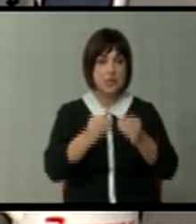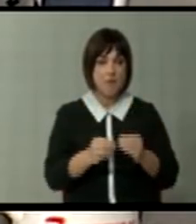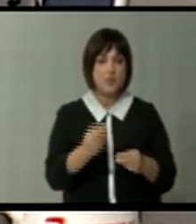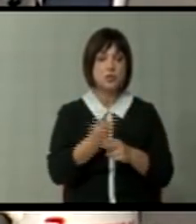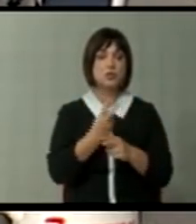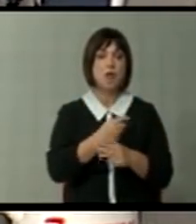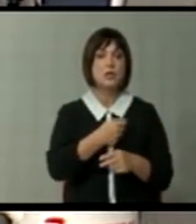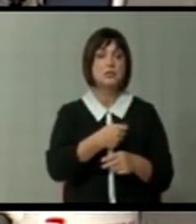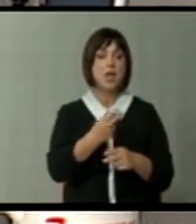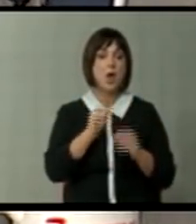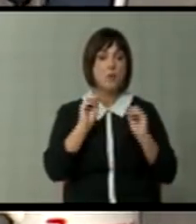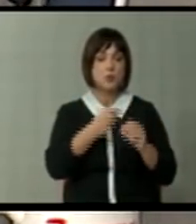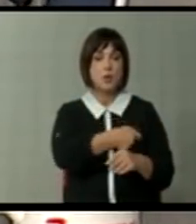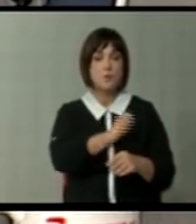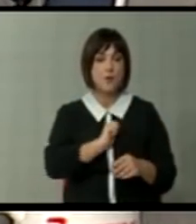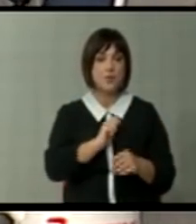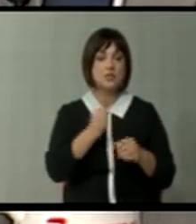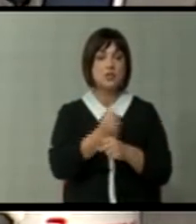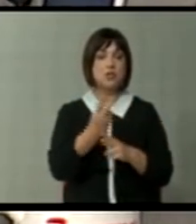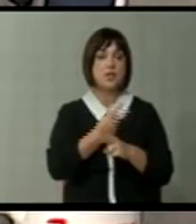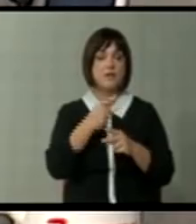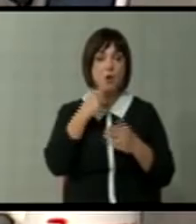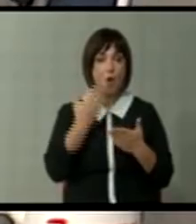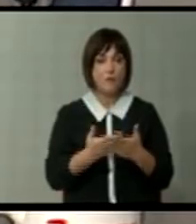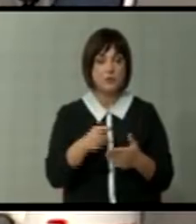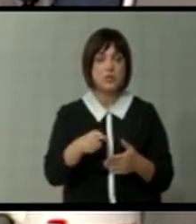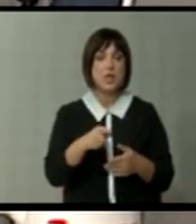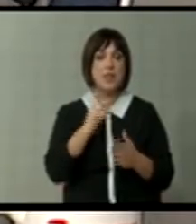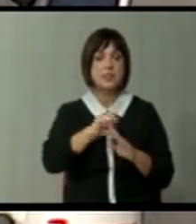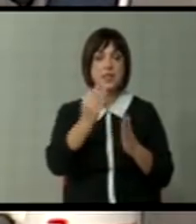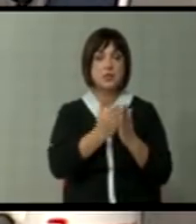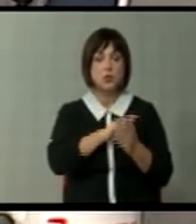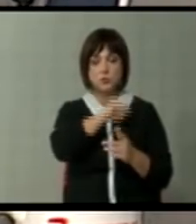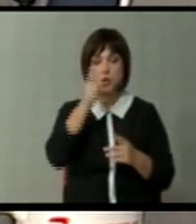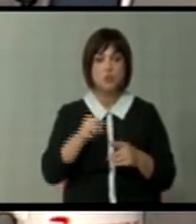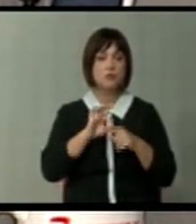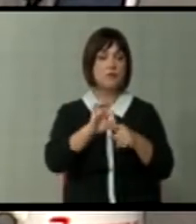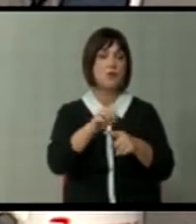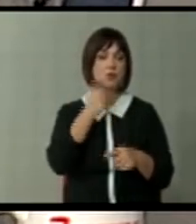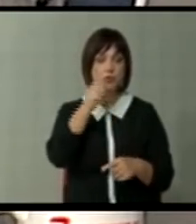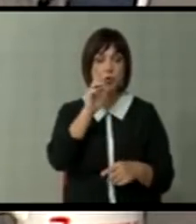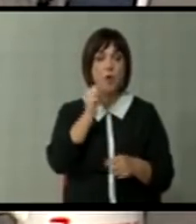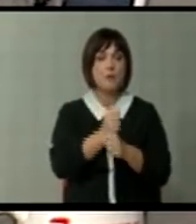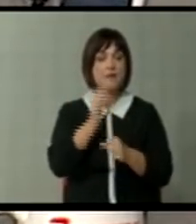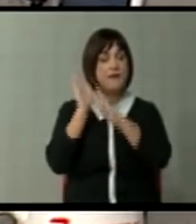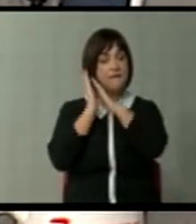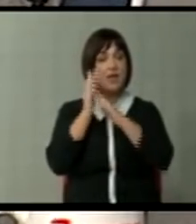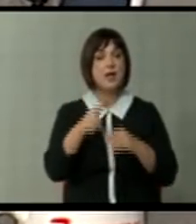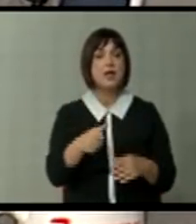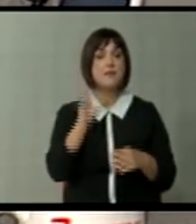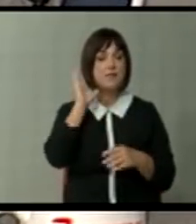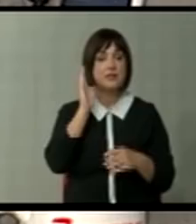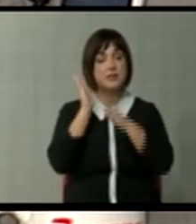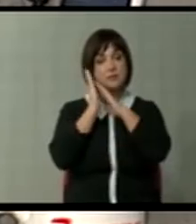Државен просветен инспекторат, Државен завод за ревизија, констатирани на законнитост, ниште и ректор. Што прави владата? Спија си, тера лични агенди си